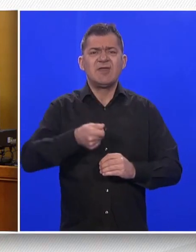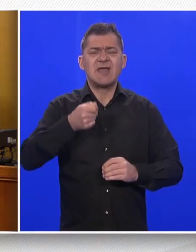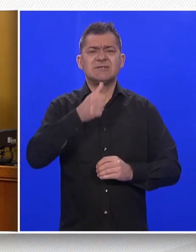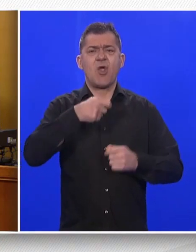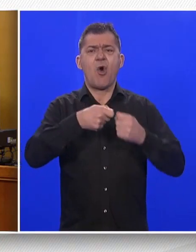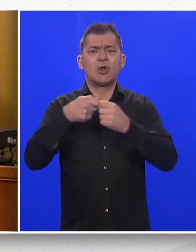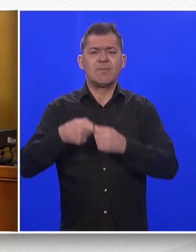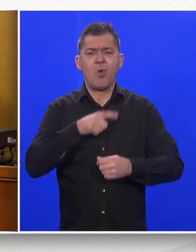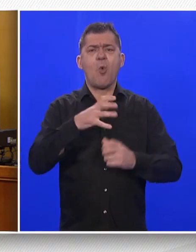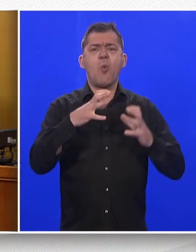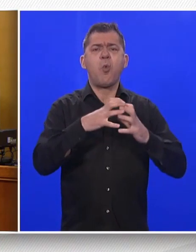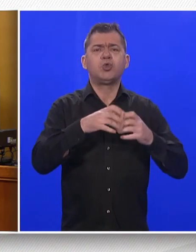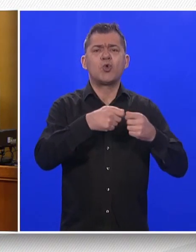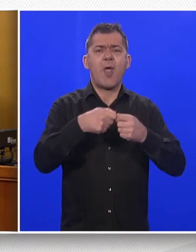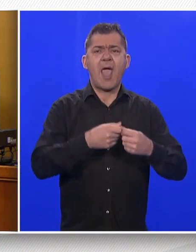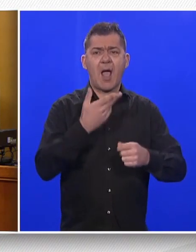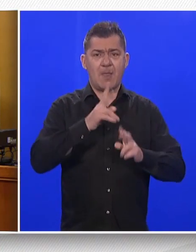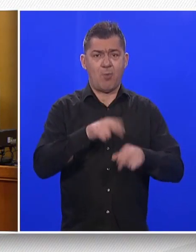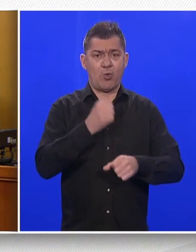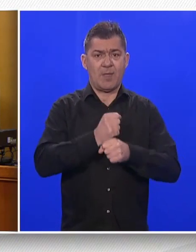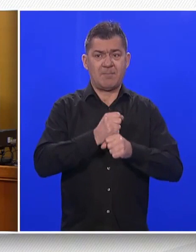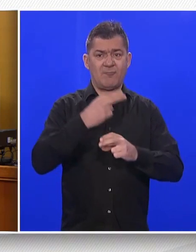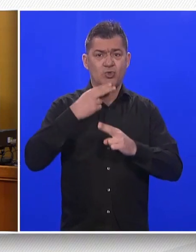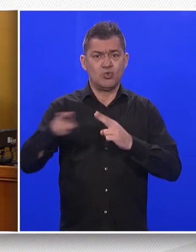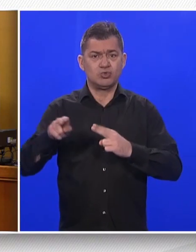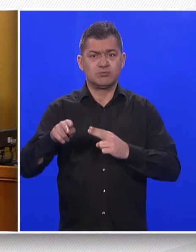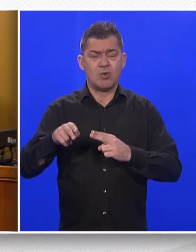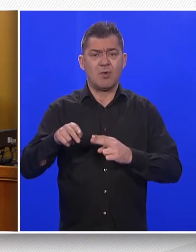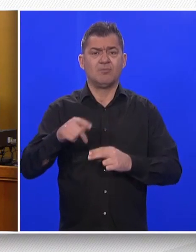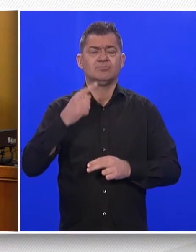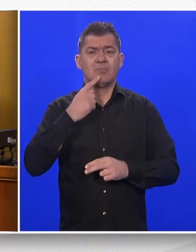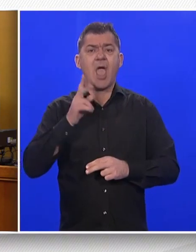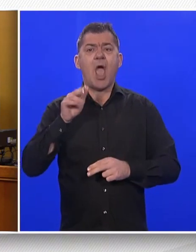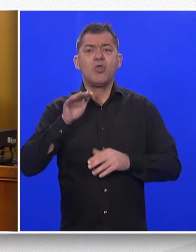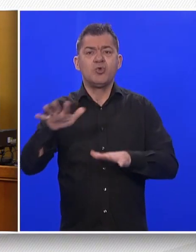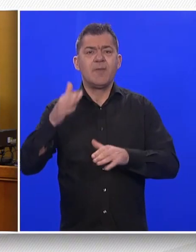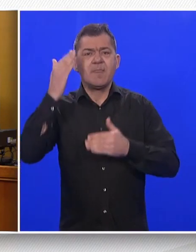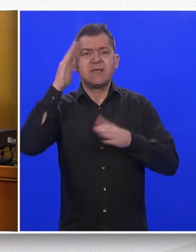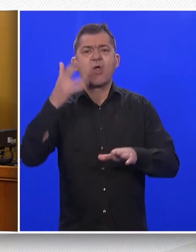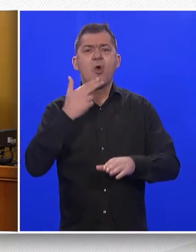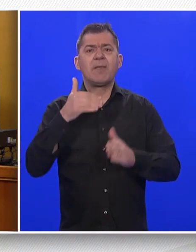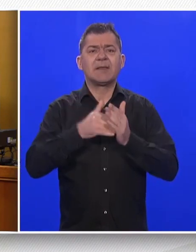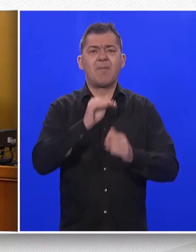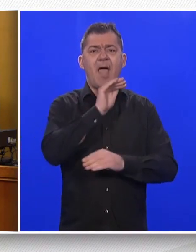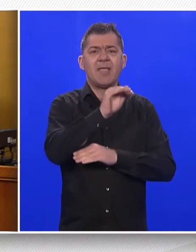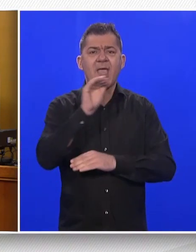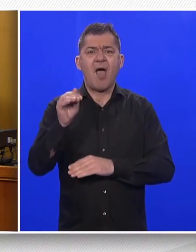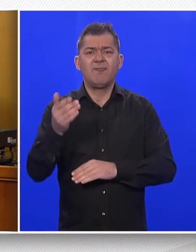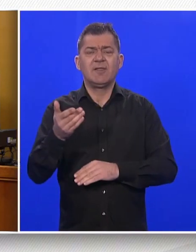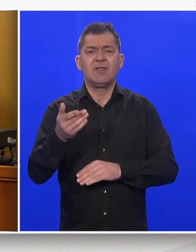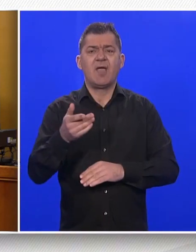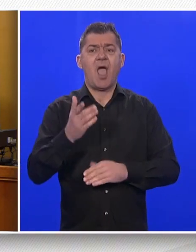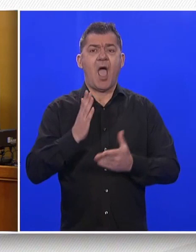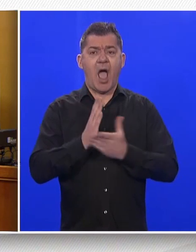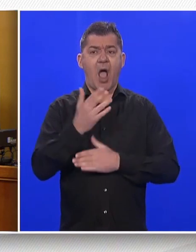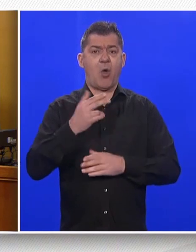da bi i znali se obratiti određenoj instituciji, udruzi za zaštitu potrošača ili kako već hoćete, ukoliko smatrate da su